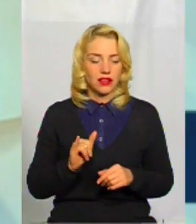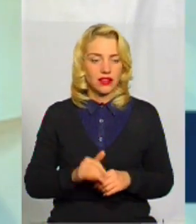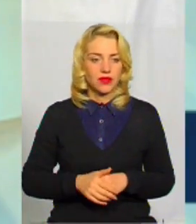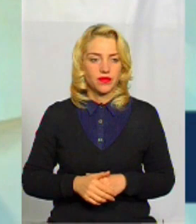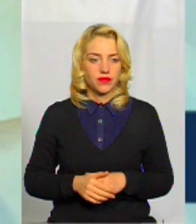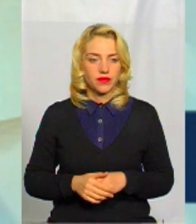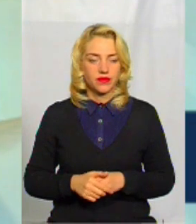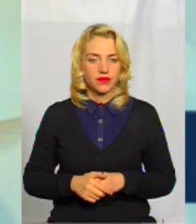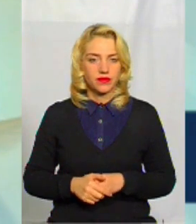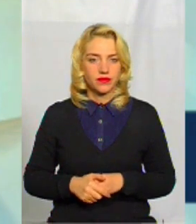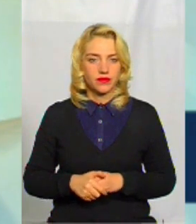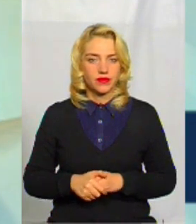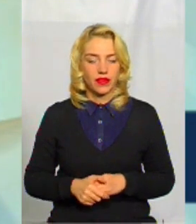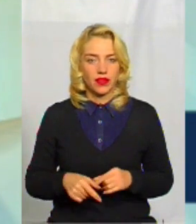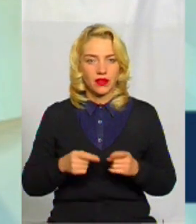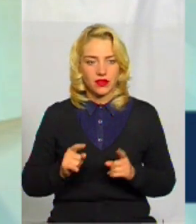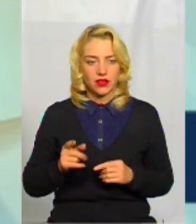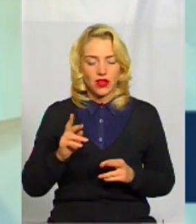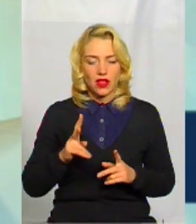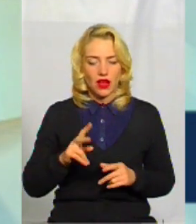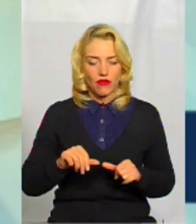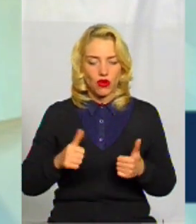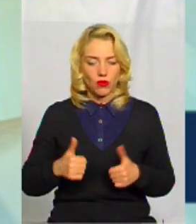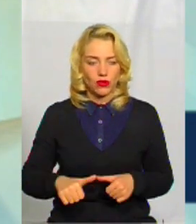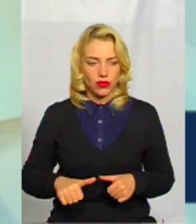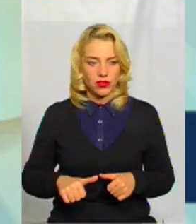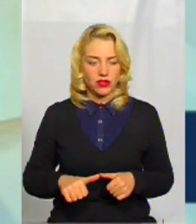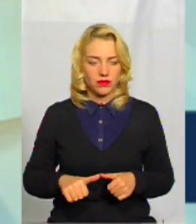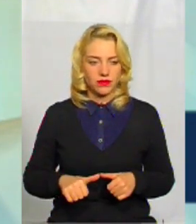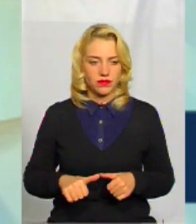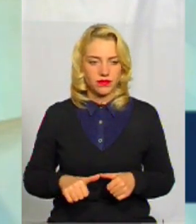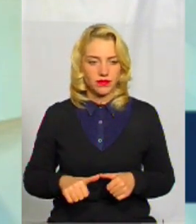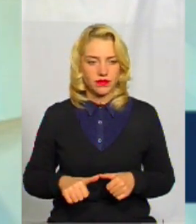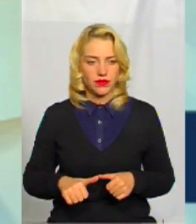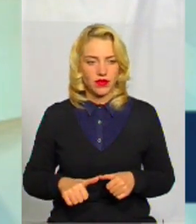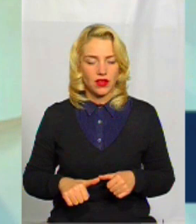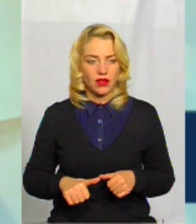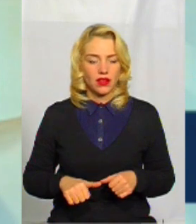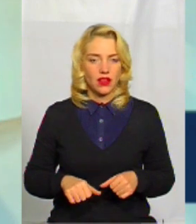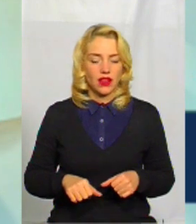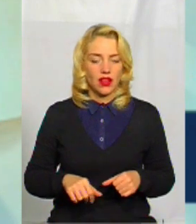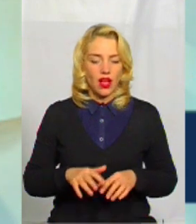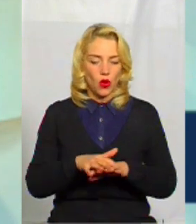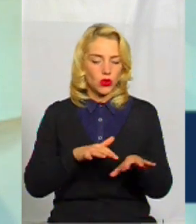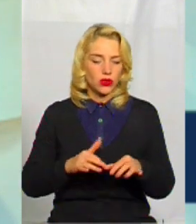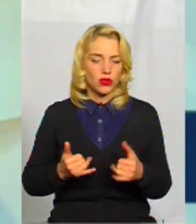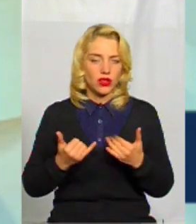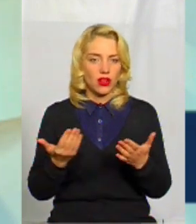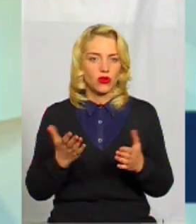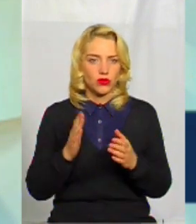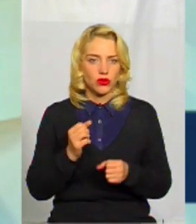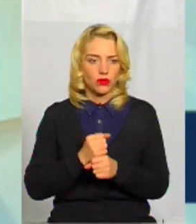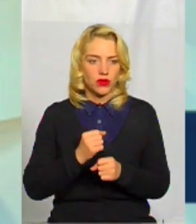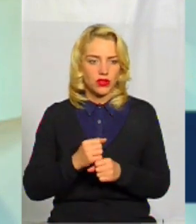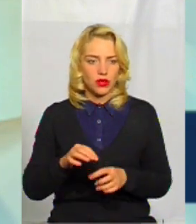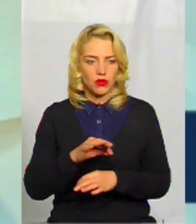І дійсно вже в тому, як формується вибір аудиторії, для якої буде робитися проєкт. Наприклад, одна